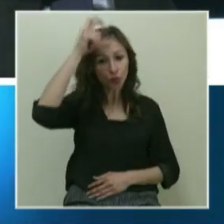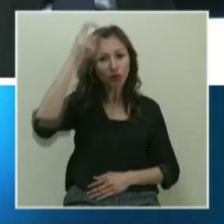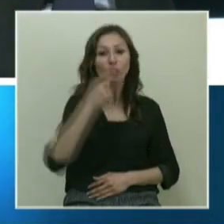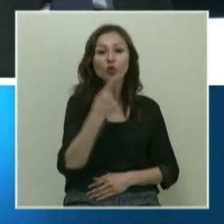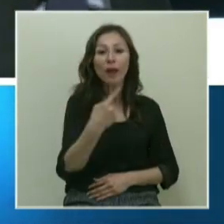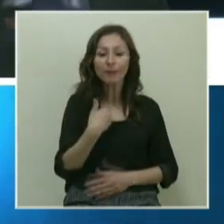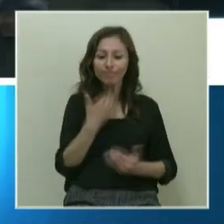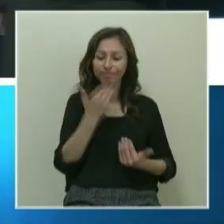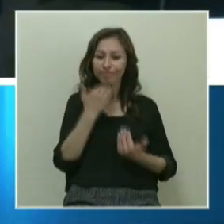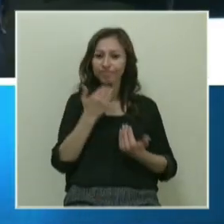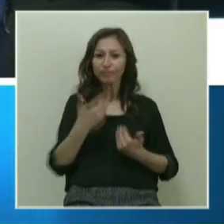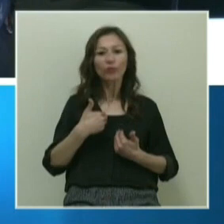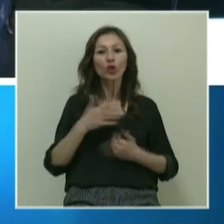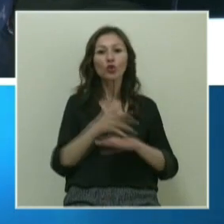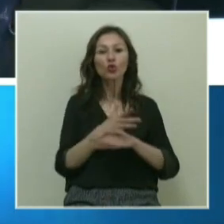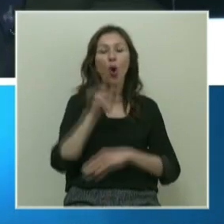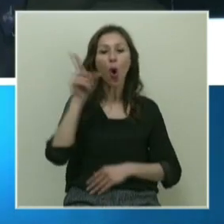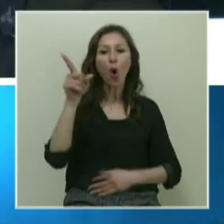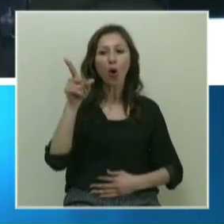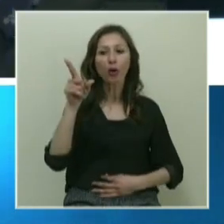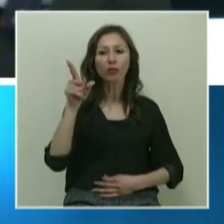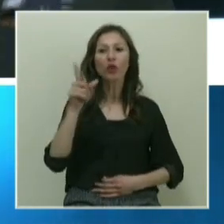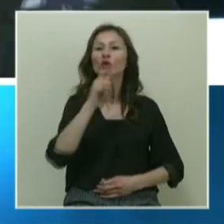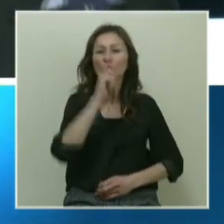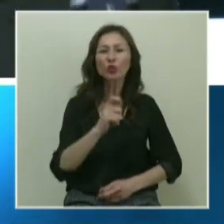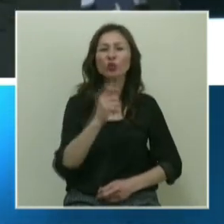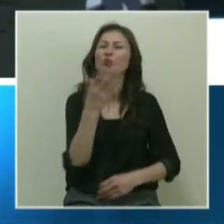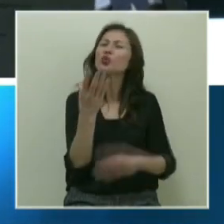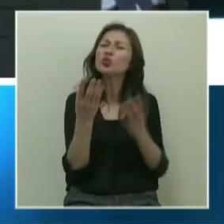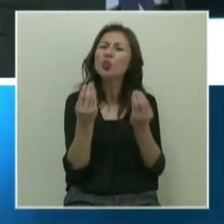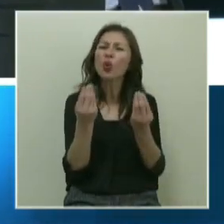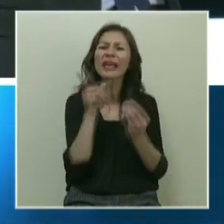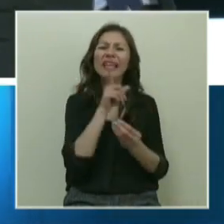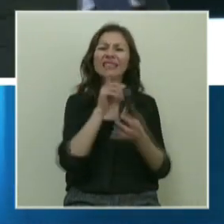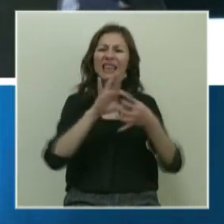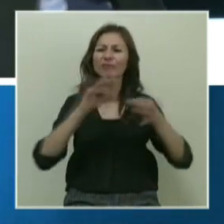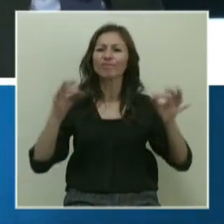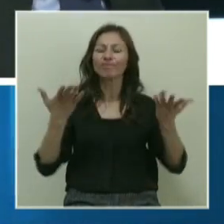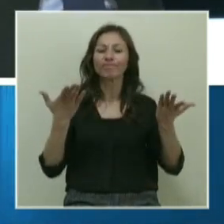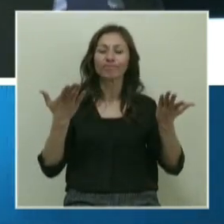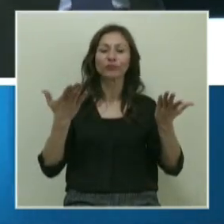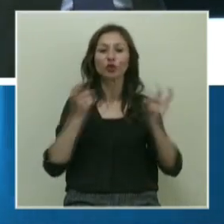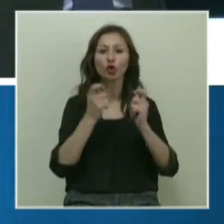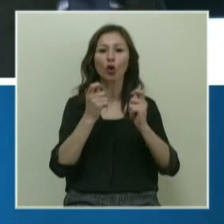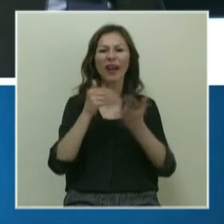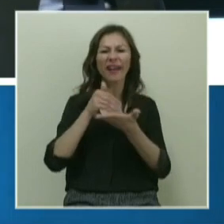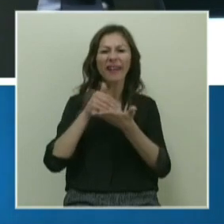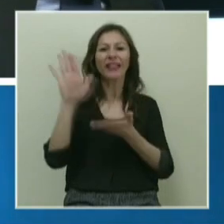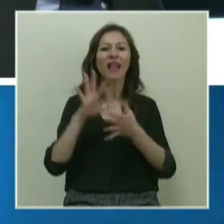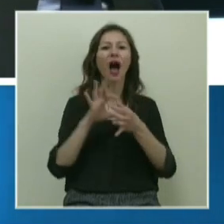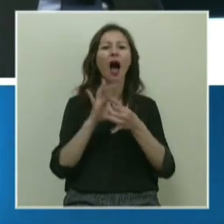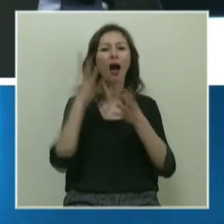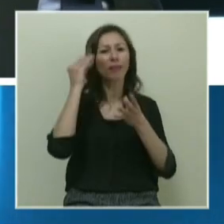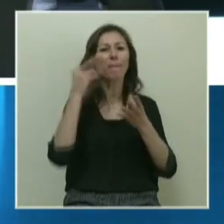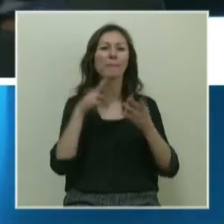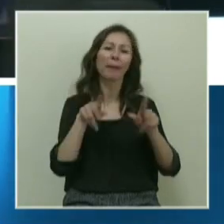söylemeye dilim varmıyor. Çünkü o sözcük çok, İngilizce çok nüanslı bir sözcük. Reddedilen anlamına da geliyor